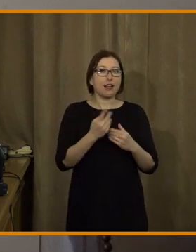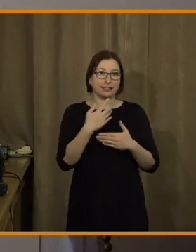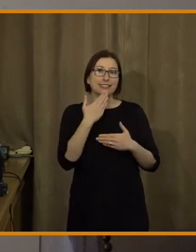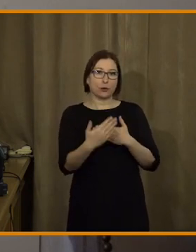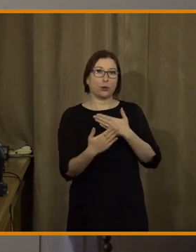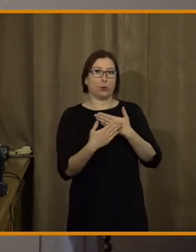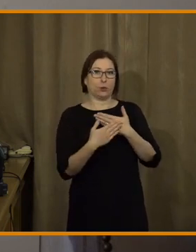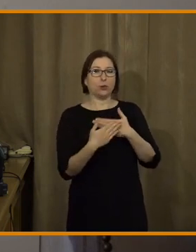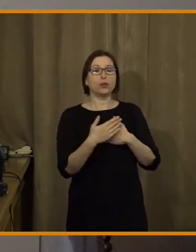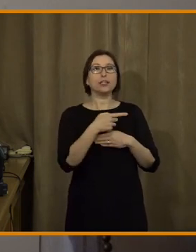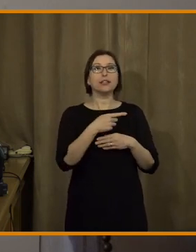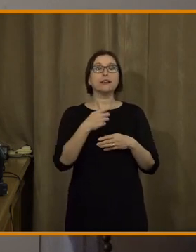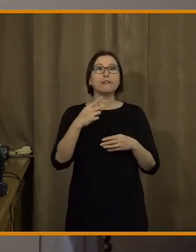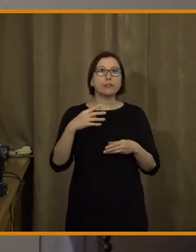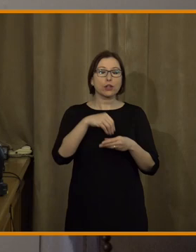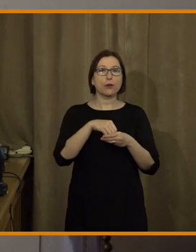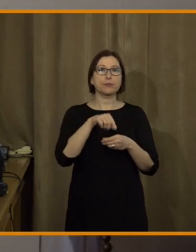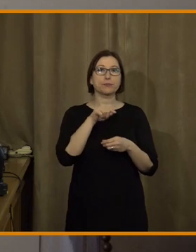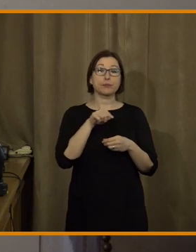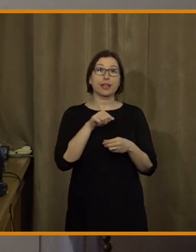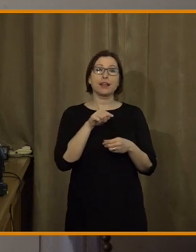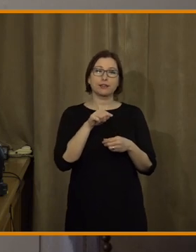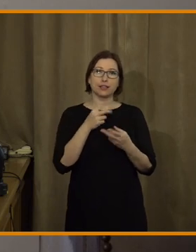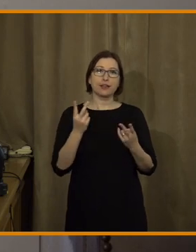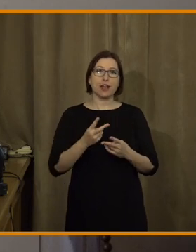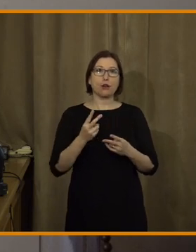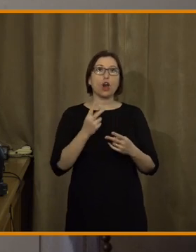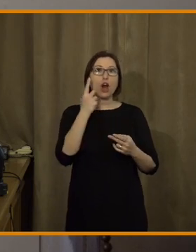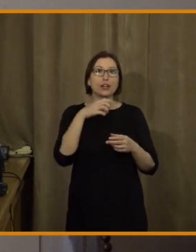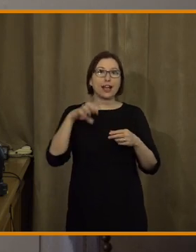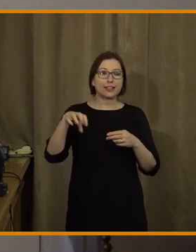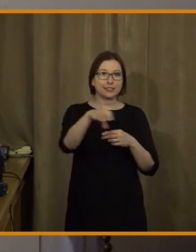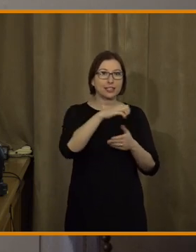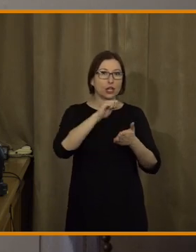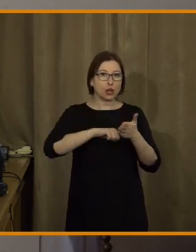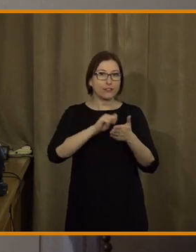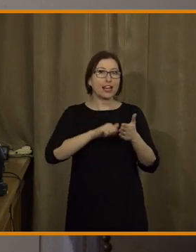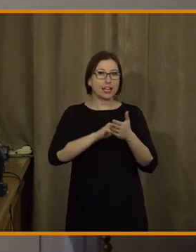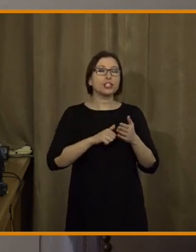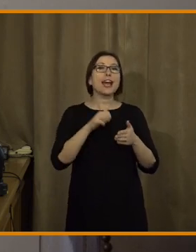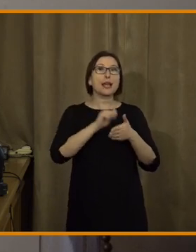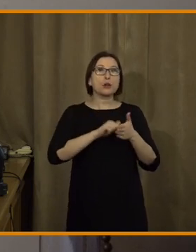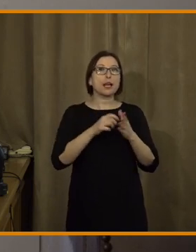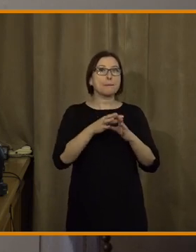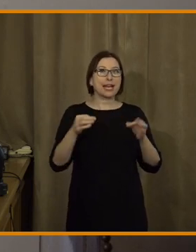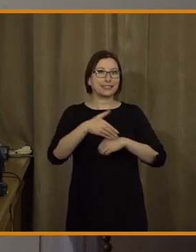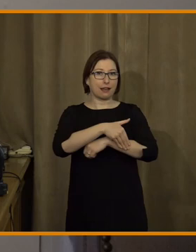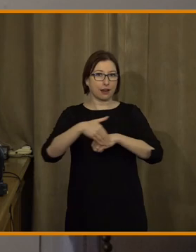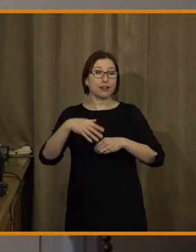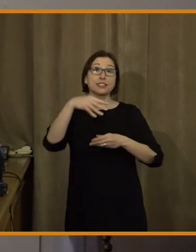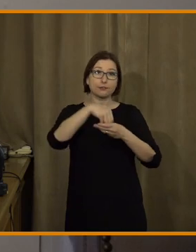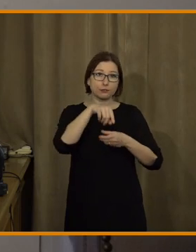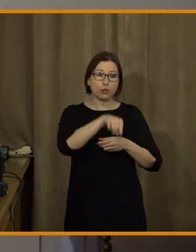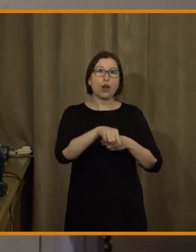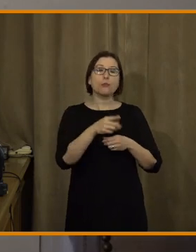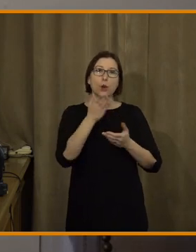že vlastně v organizaci novinářské reportéři Bezhranic nedávno zpatřila